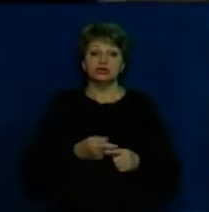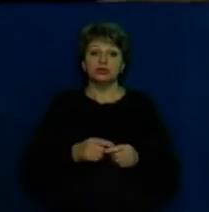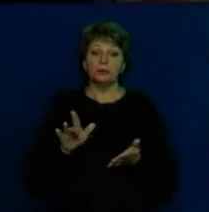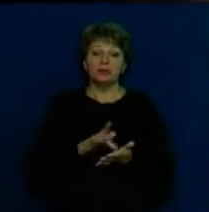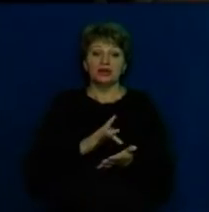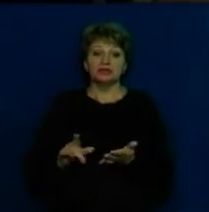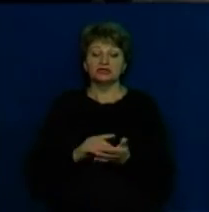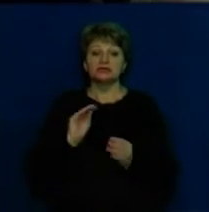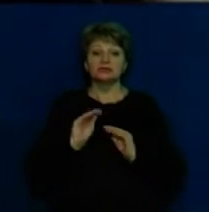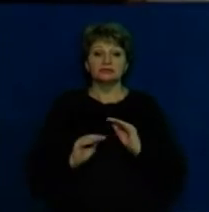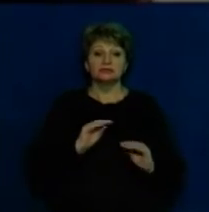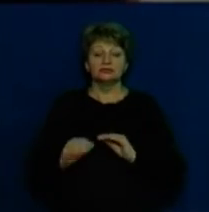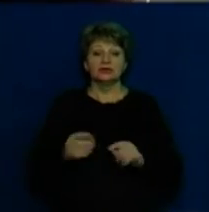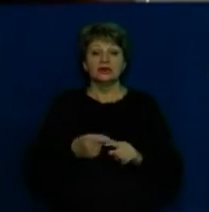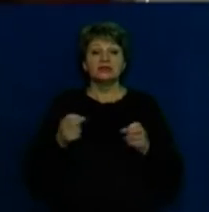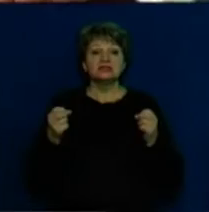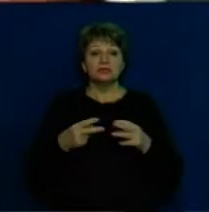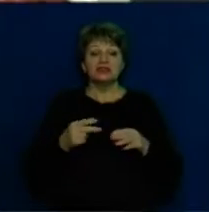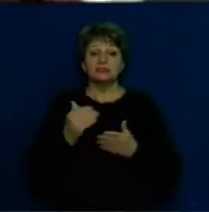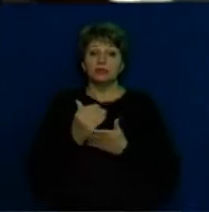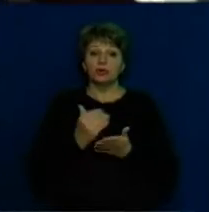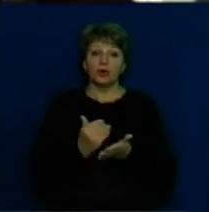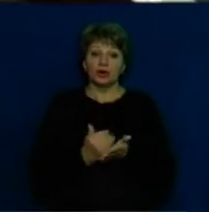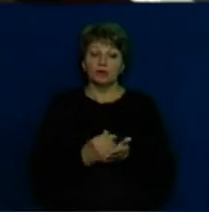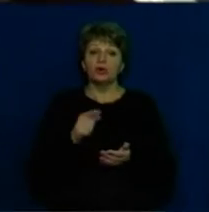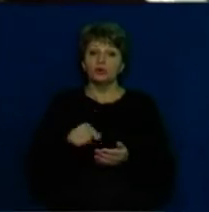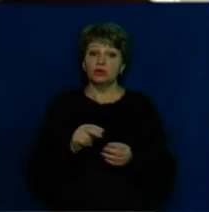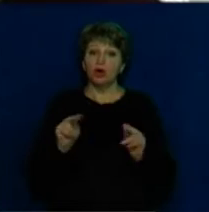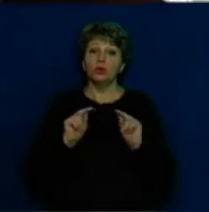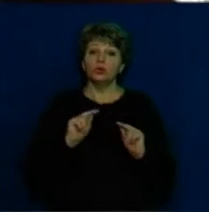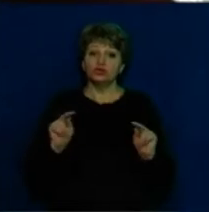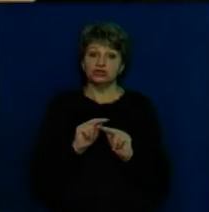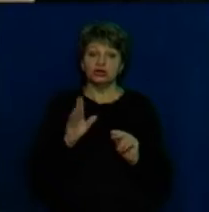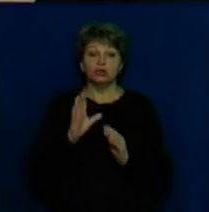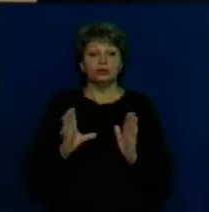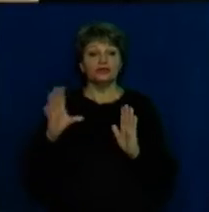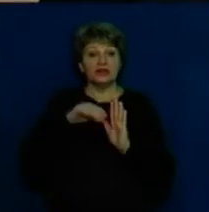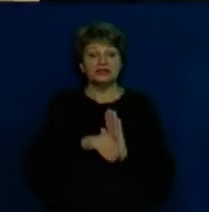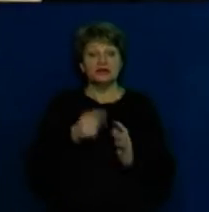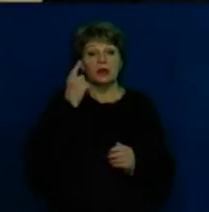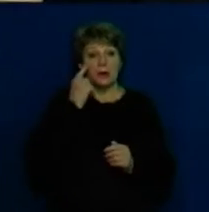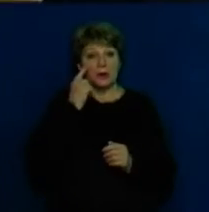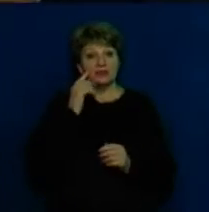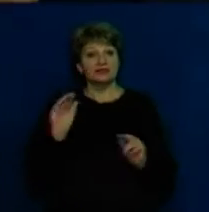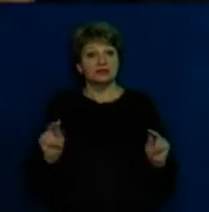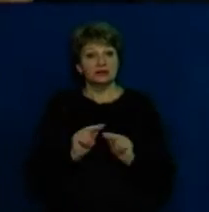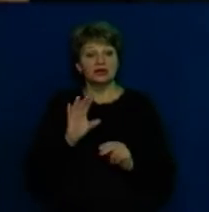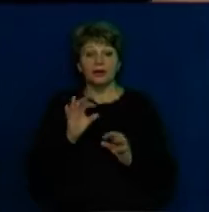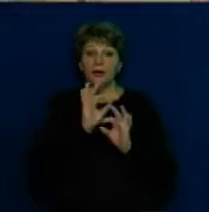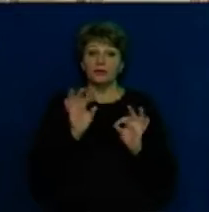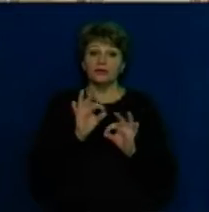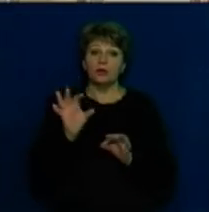оснащених спеціальною програмою електронних щоденник. Туди вчителі вноситимуть оцінки учнів та інформацію про відвідування уроків.